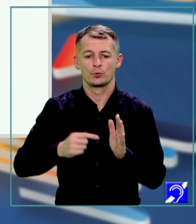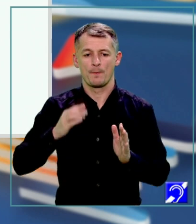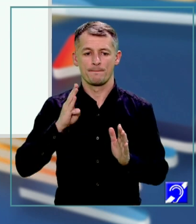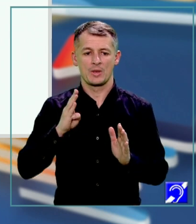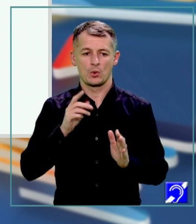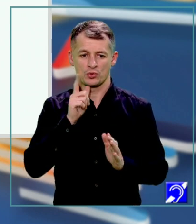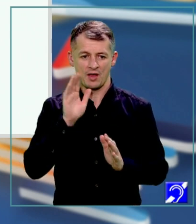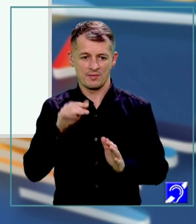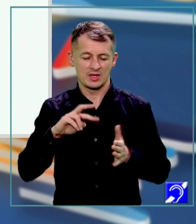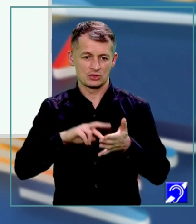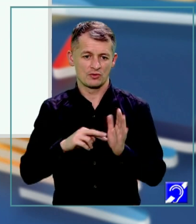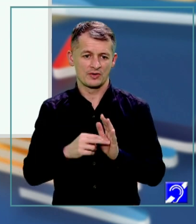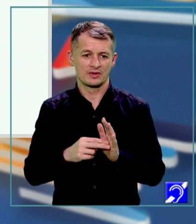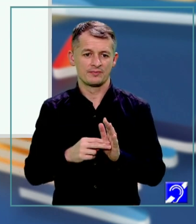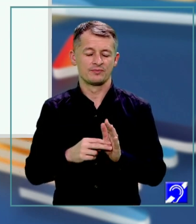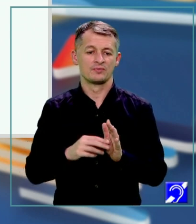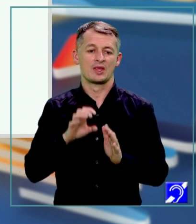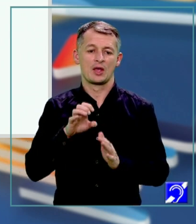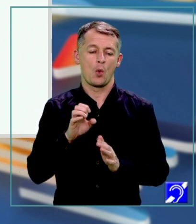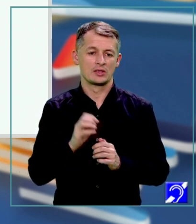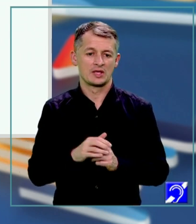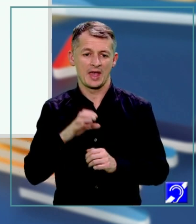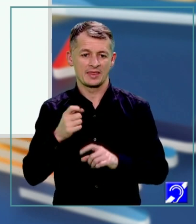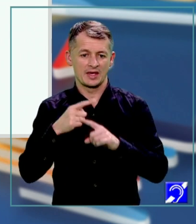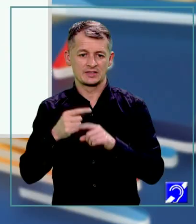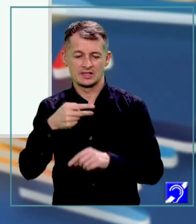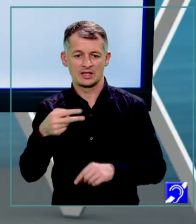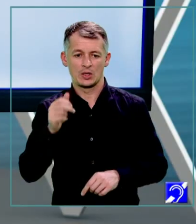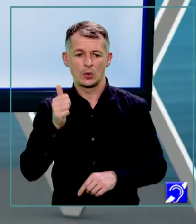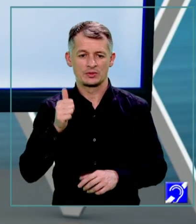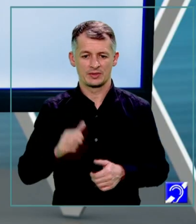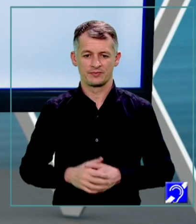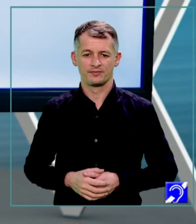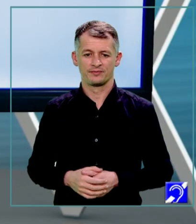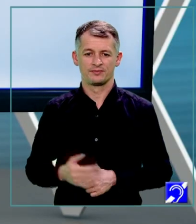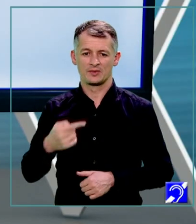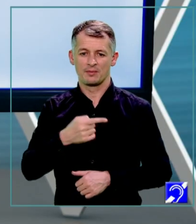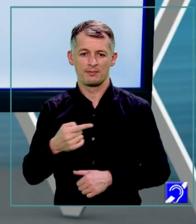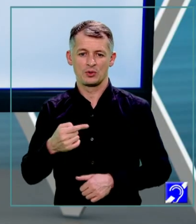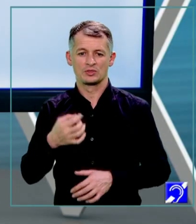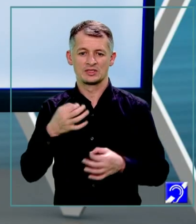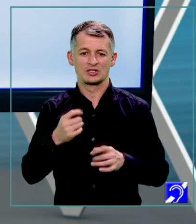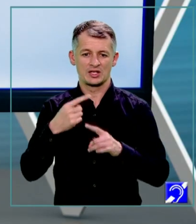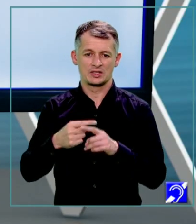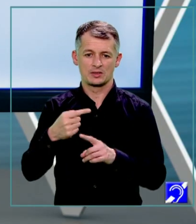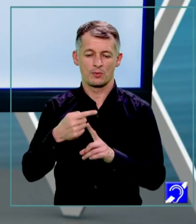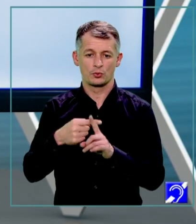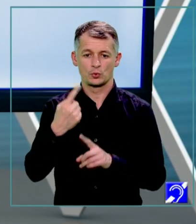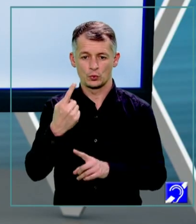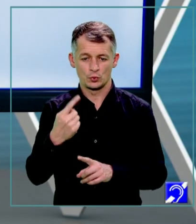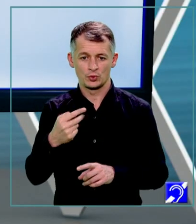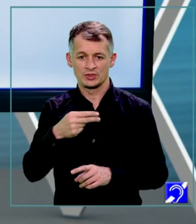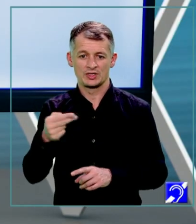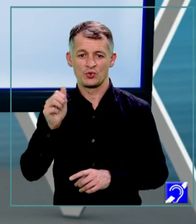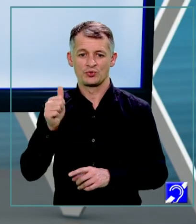unde avem de rezolvat ecuația e de x egal 11. Minus 10x plus 1, că atât este e de x